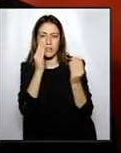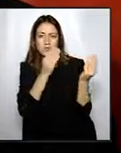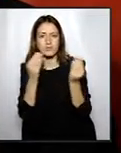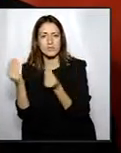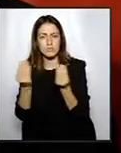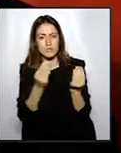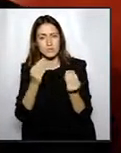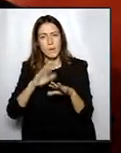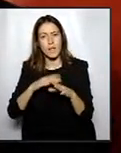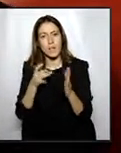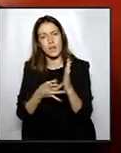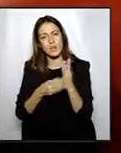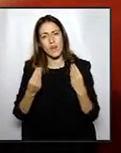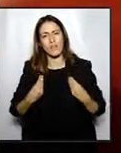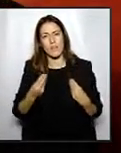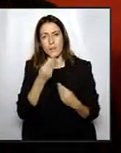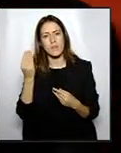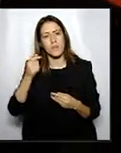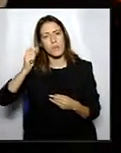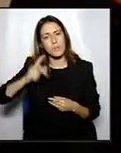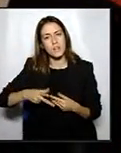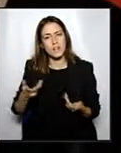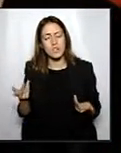millor qualitat de vida als ciutadans de la nostra ciutat?